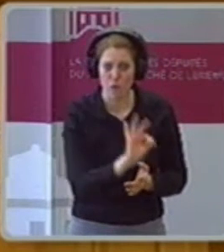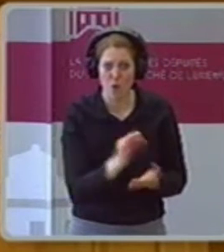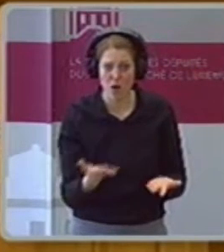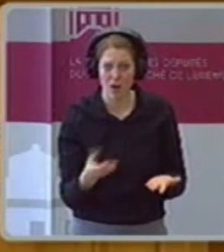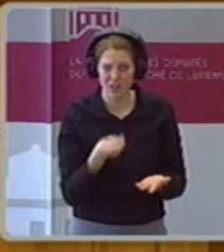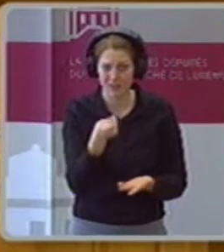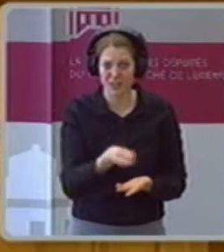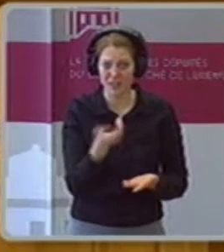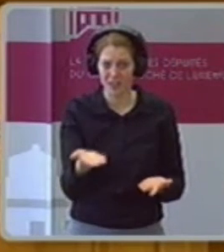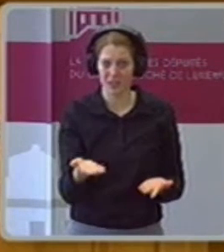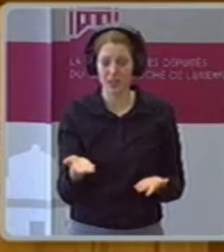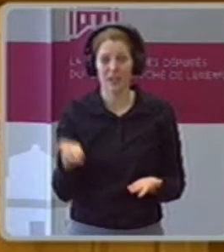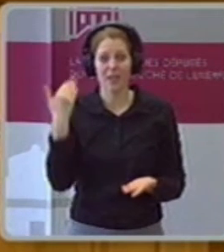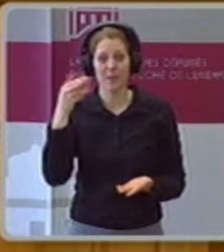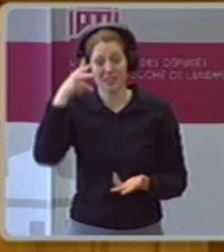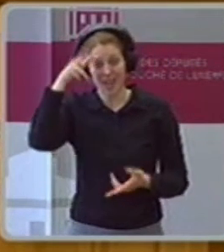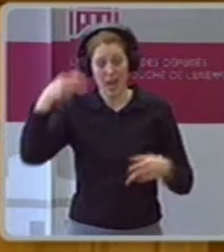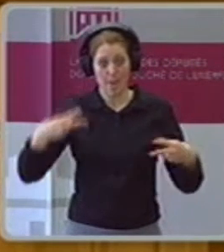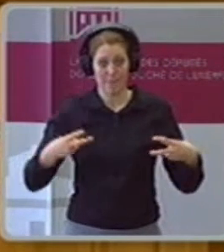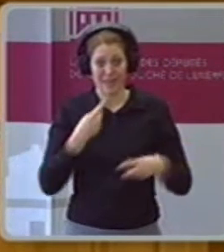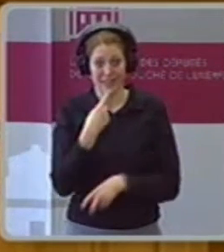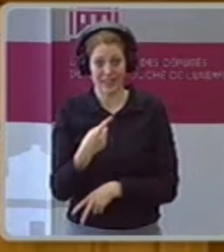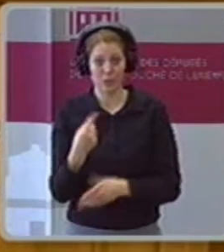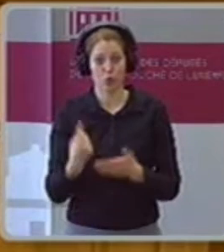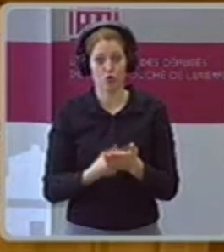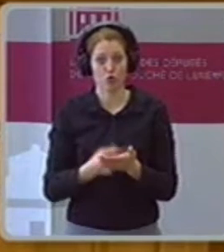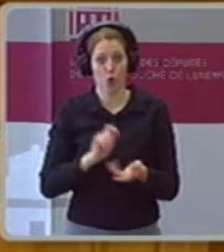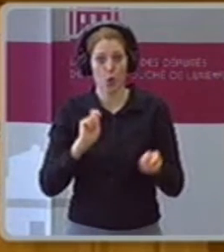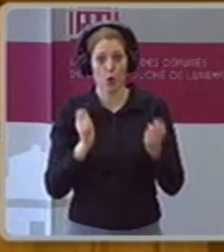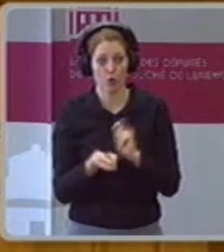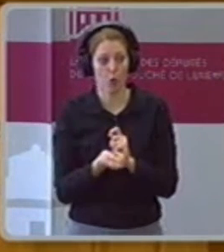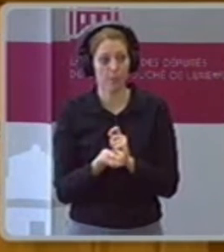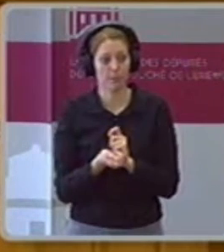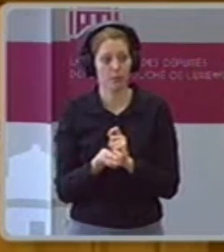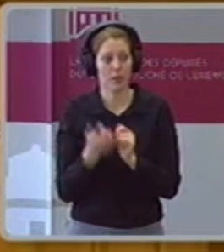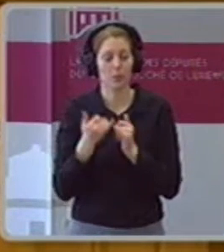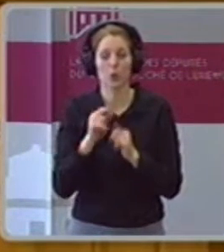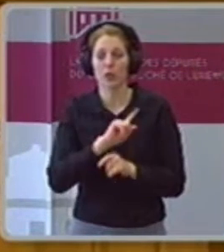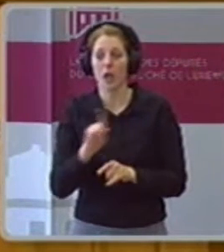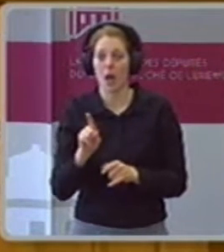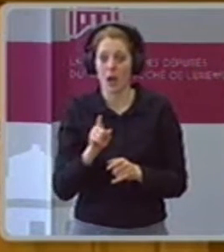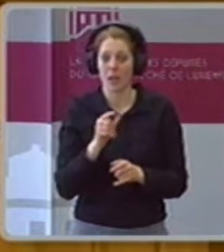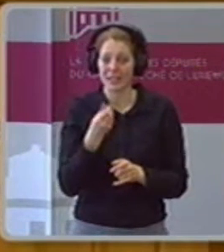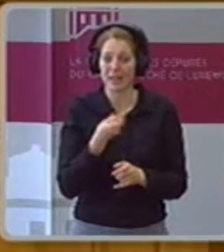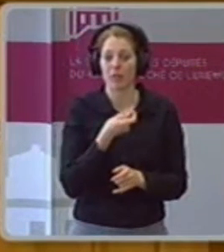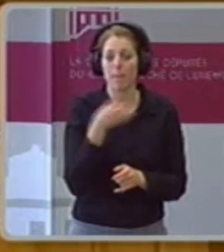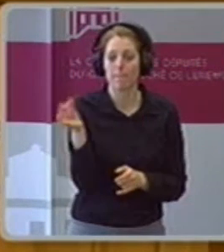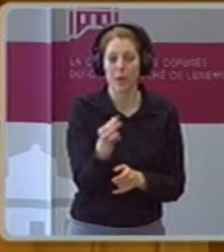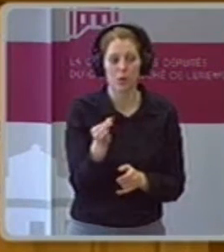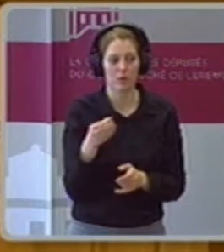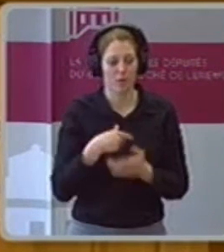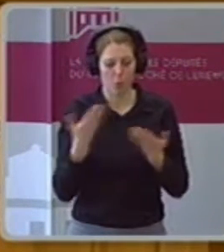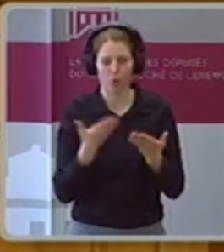dahinter, wo es alles so auch kann? Ich freue mich, ob es da, ob alles so auch kann. Hören wir den